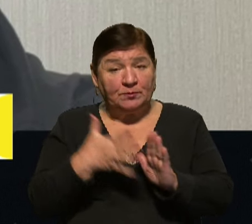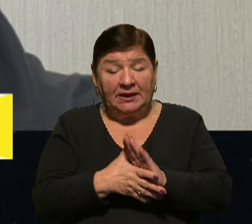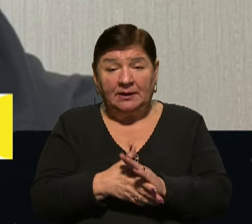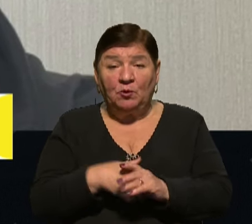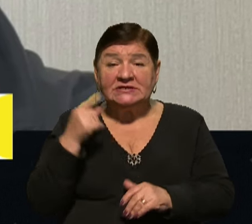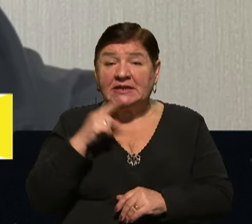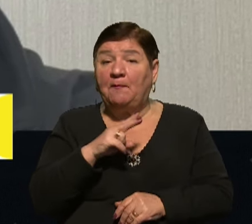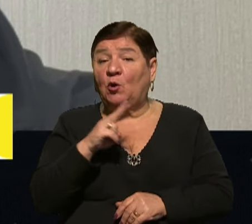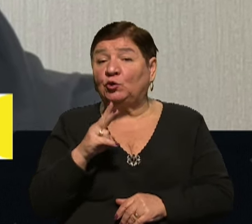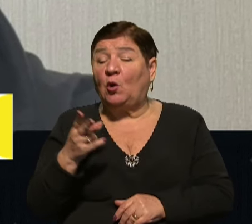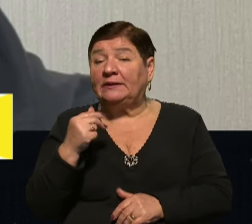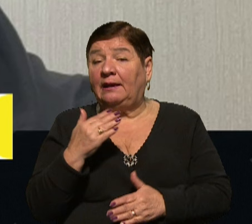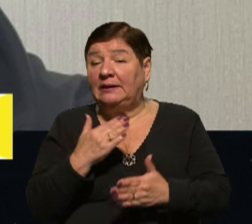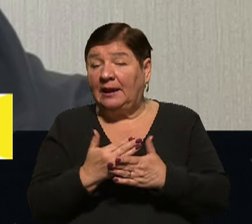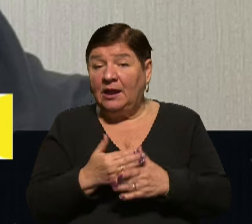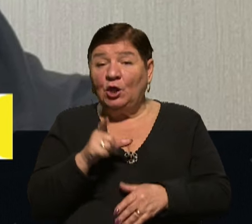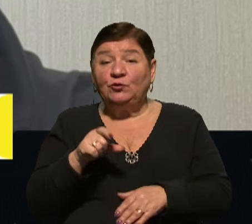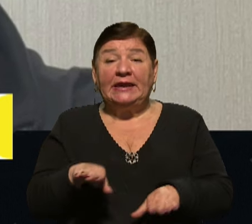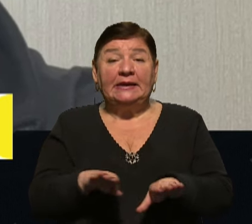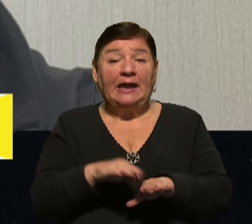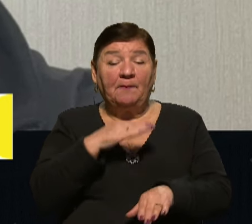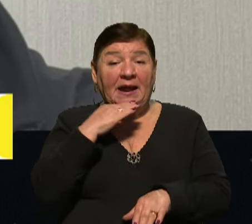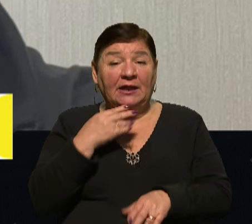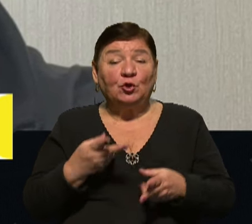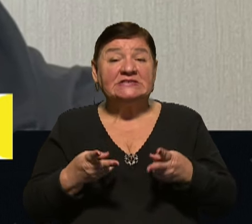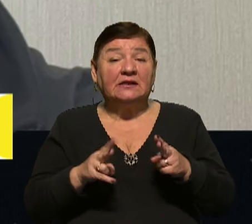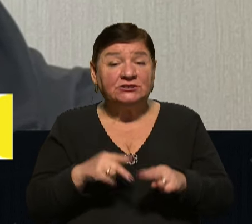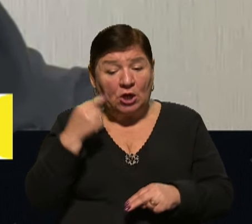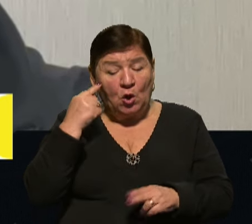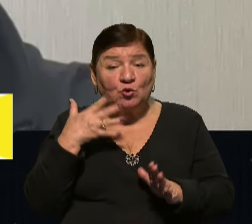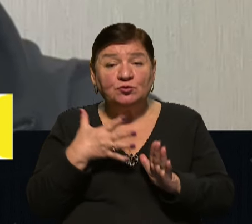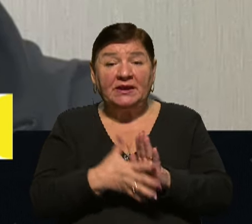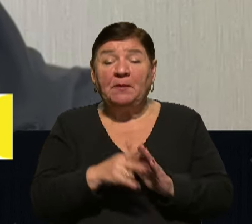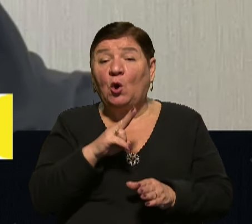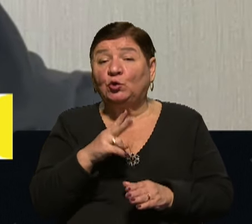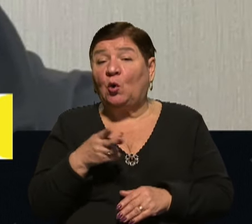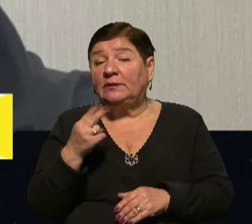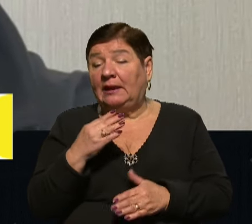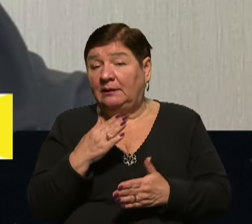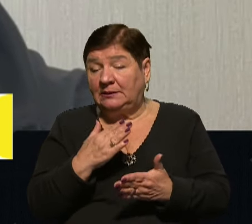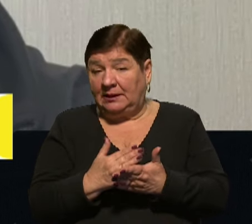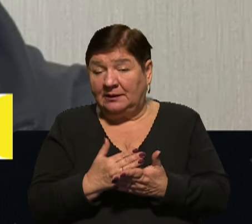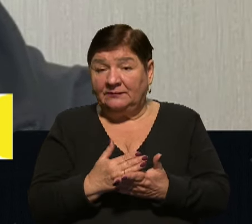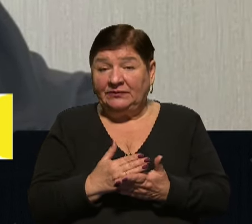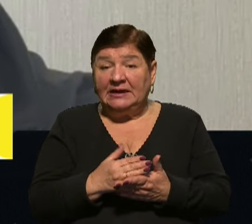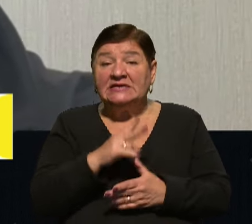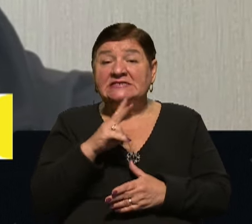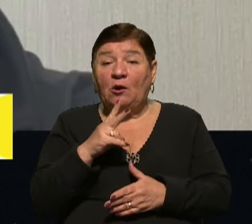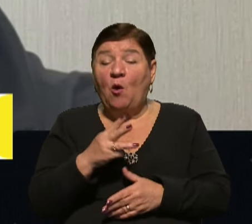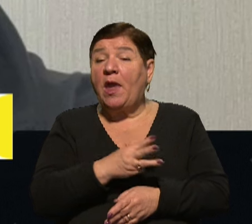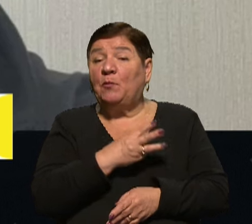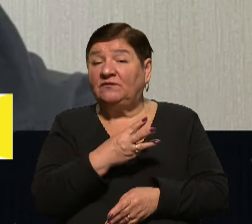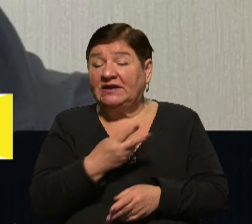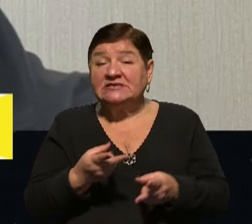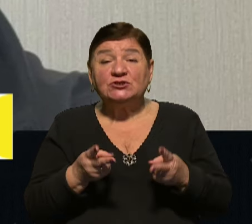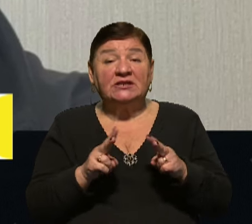хто де є, тому що людей не так багато залишилось. І розуміємо, хто де, і з якою мотивацією